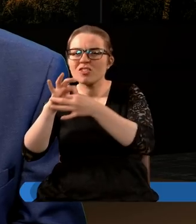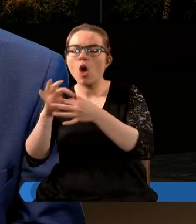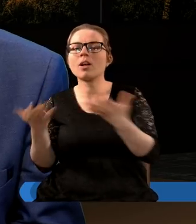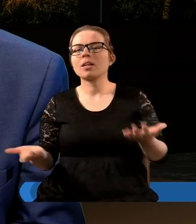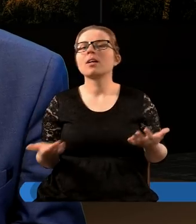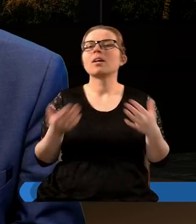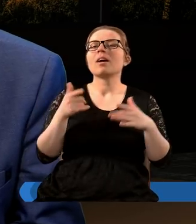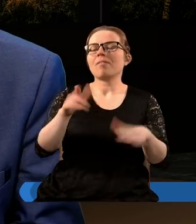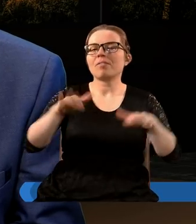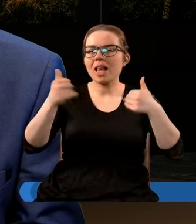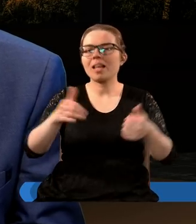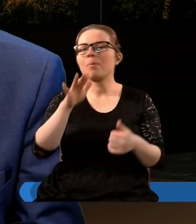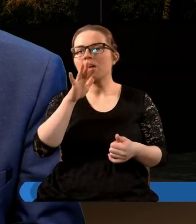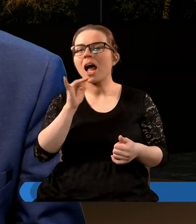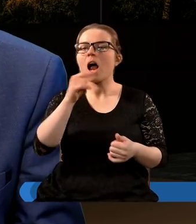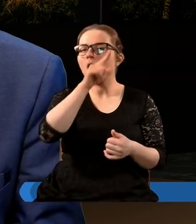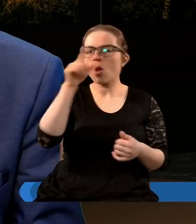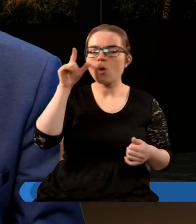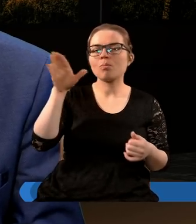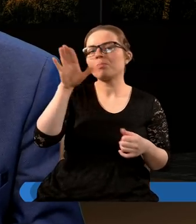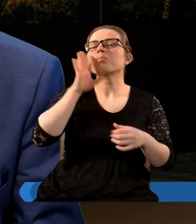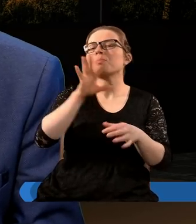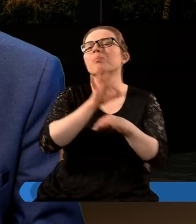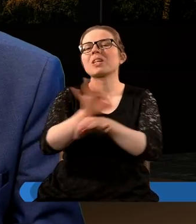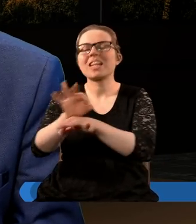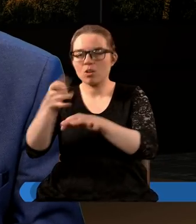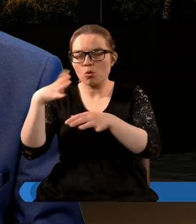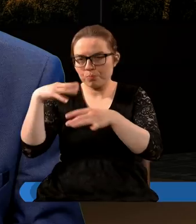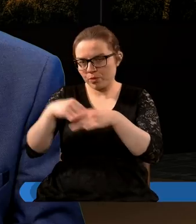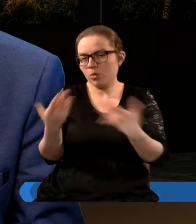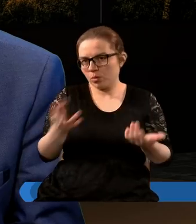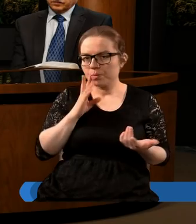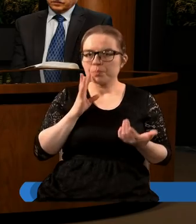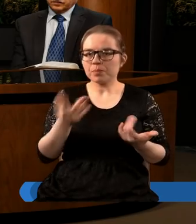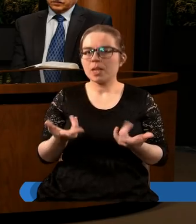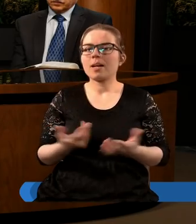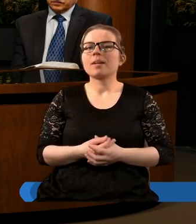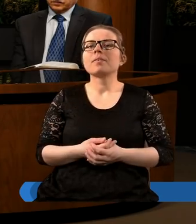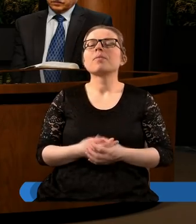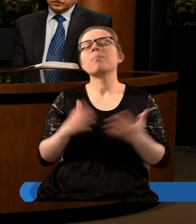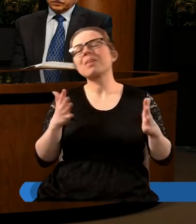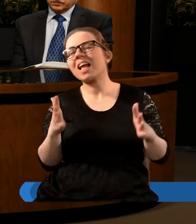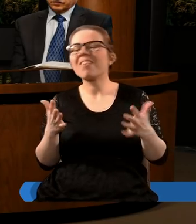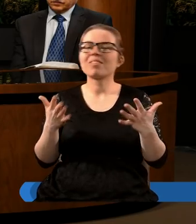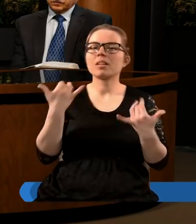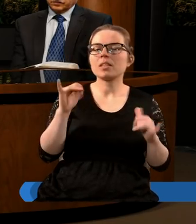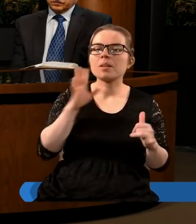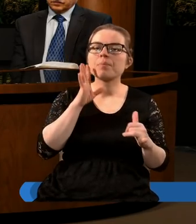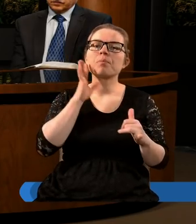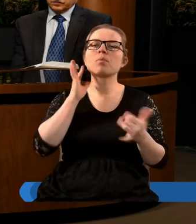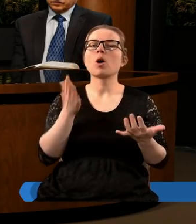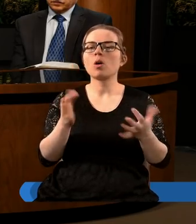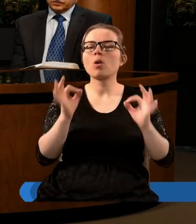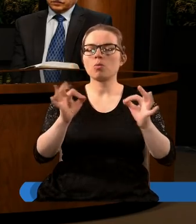które były względem Izraela jako ludu Bożego mocą prześladowczą, tak, no między innymi przez ów